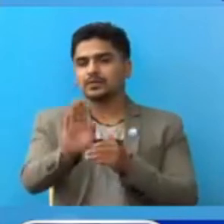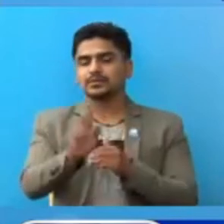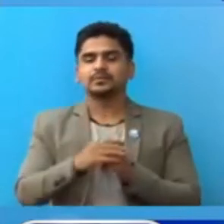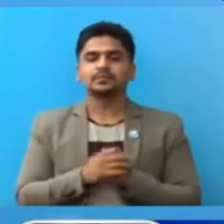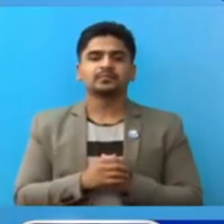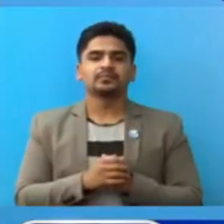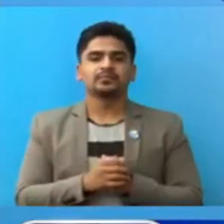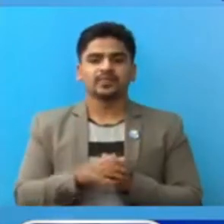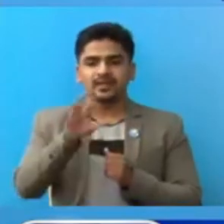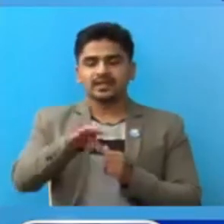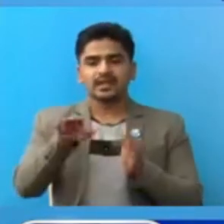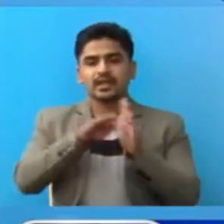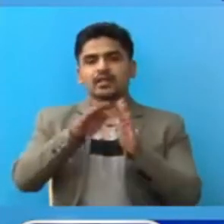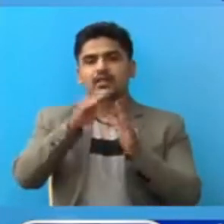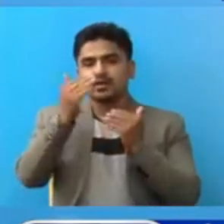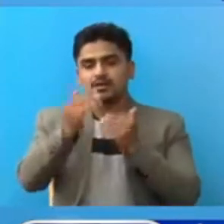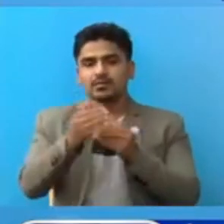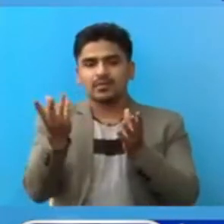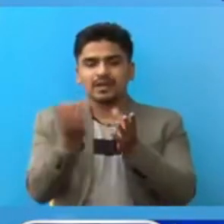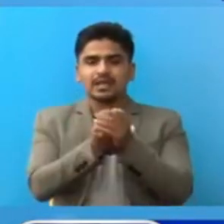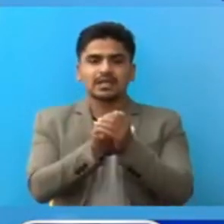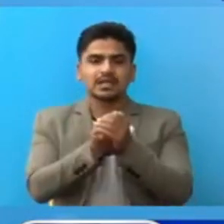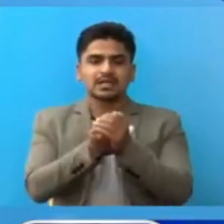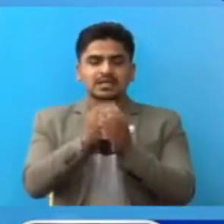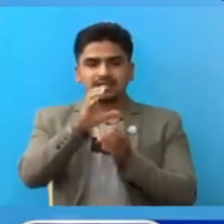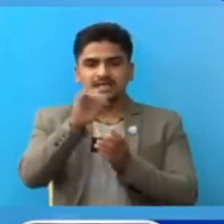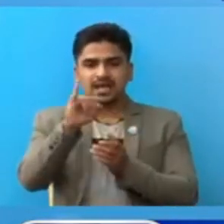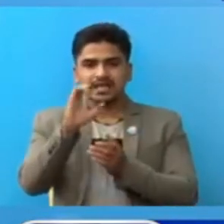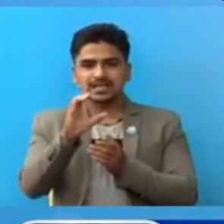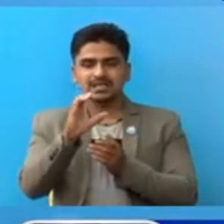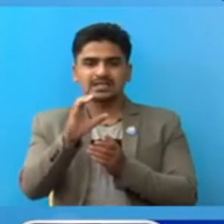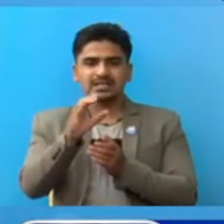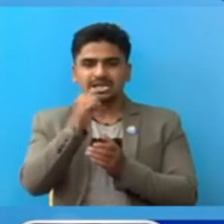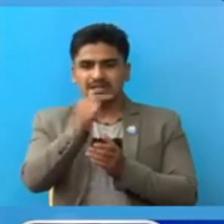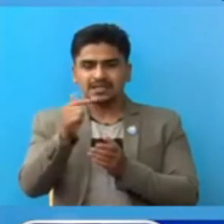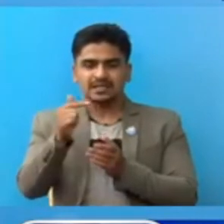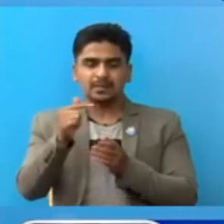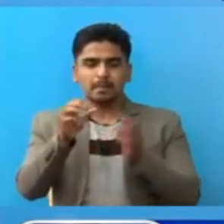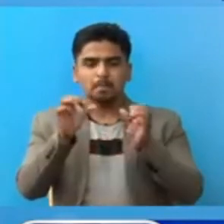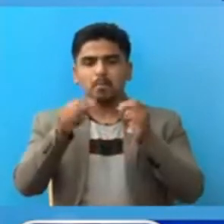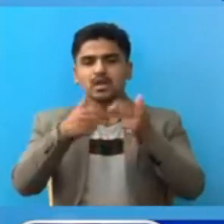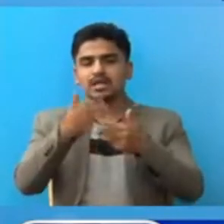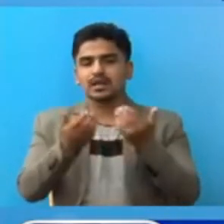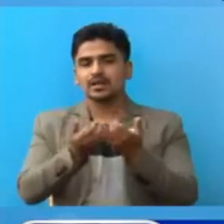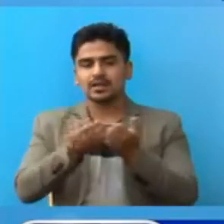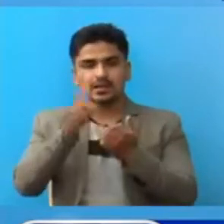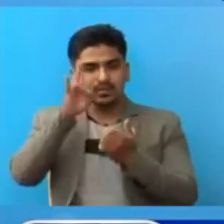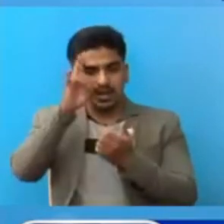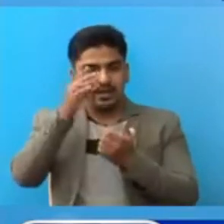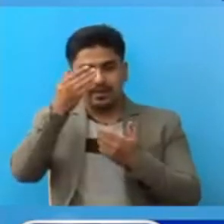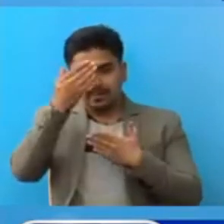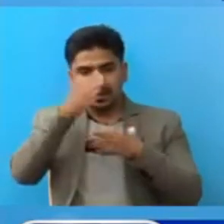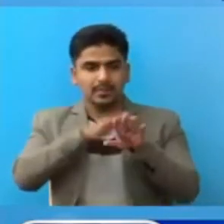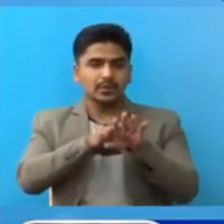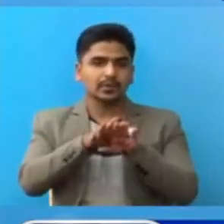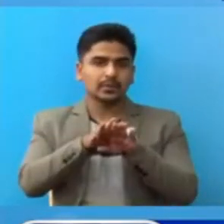थानिये तहसम्म एकिक्रित CICTT परिचालन गरी संकास्वत बिर्यामी